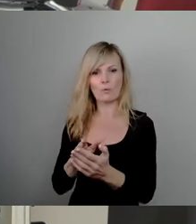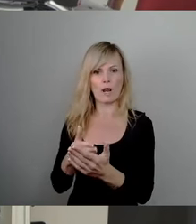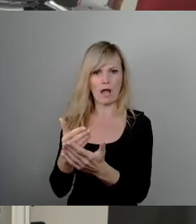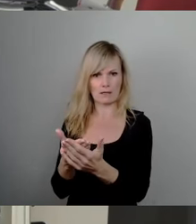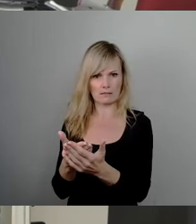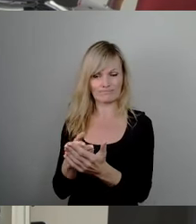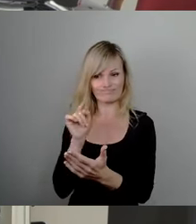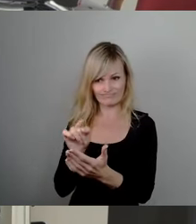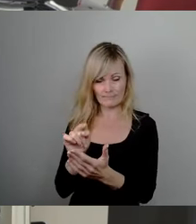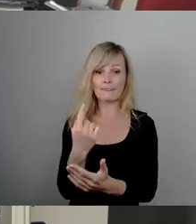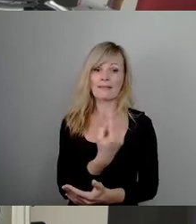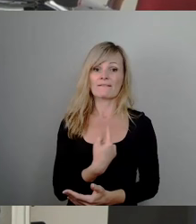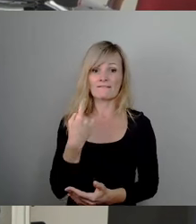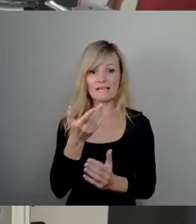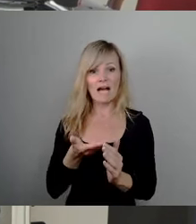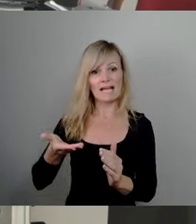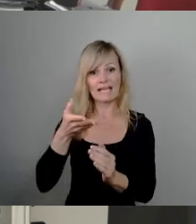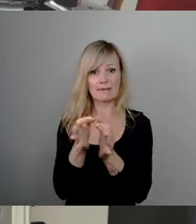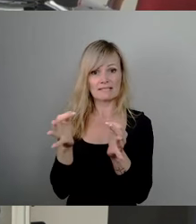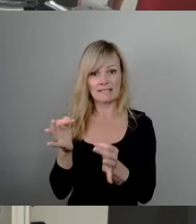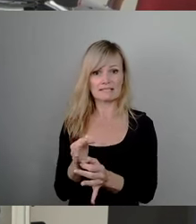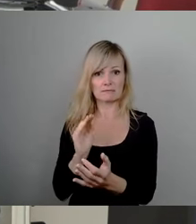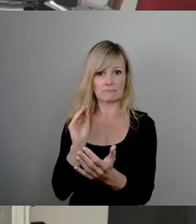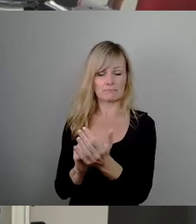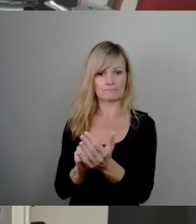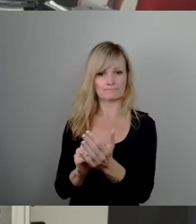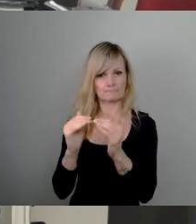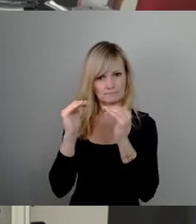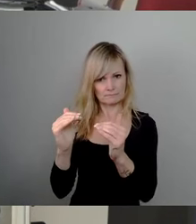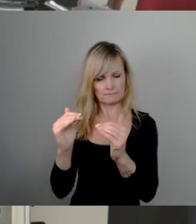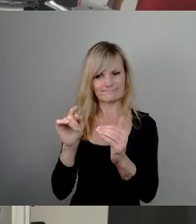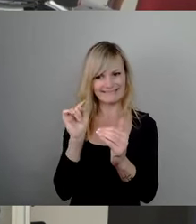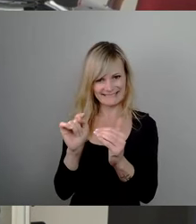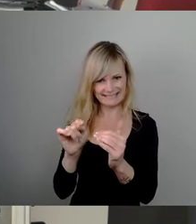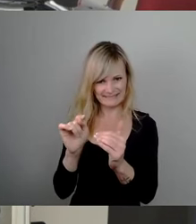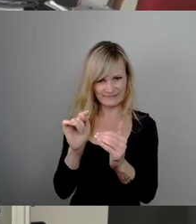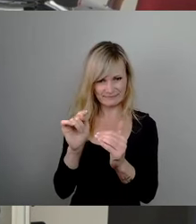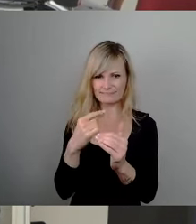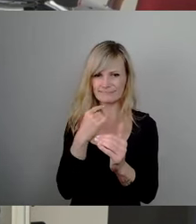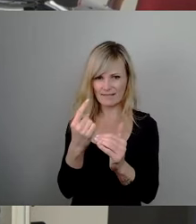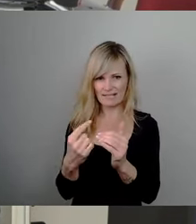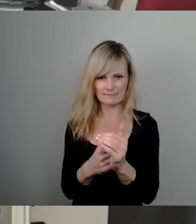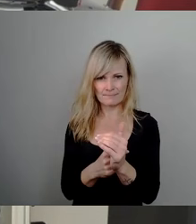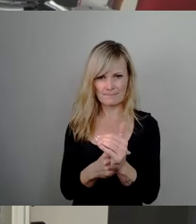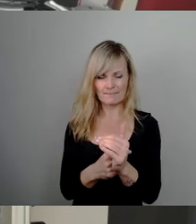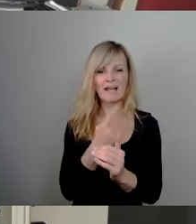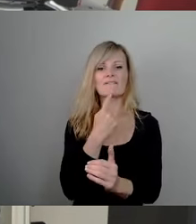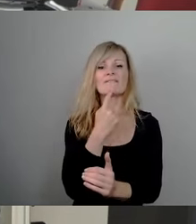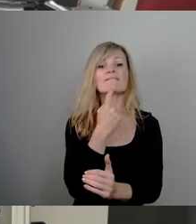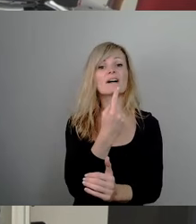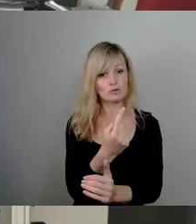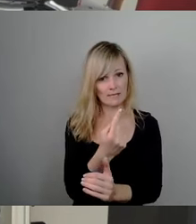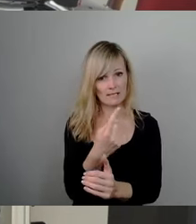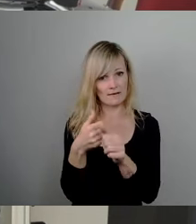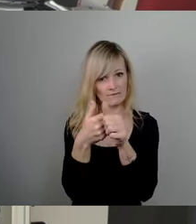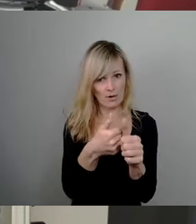und dieser Hebesatz löst das Versprechen ein, das nun mal gegeben worden ist, dass zum 01